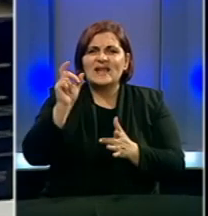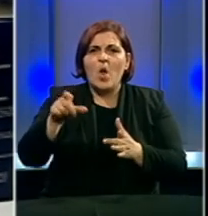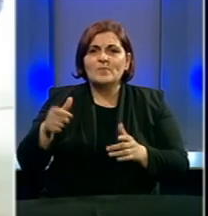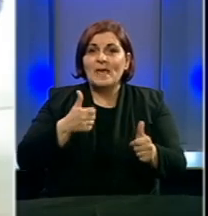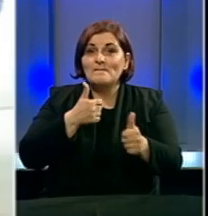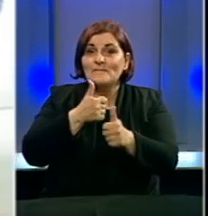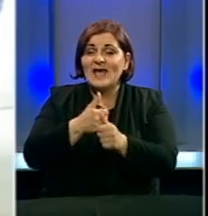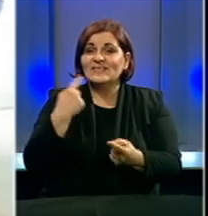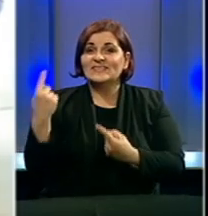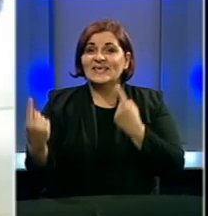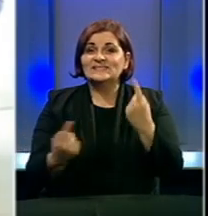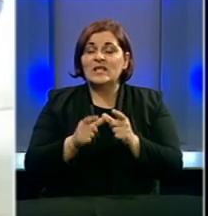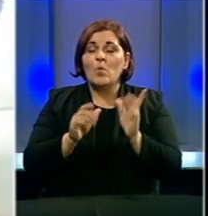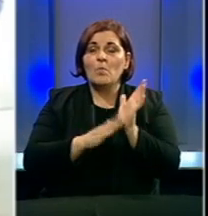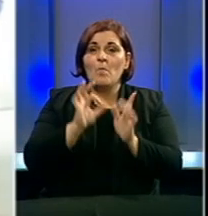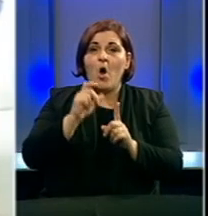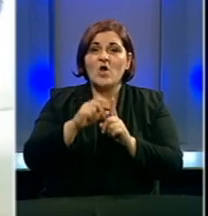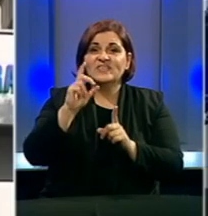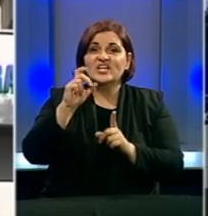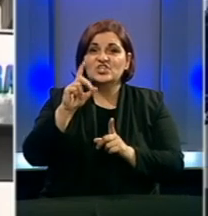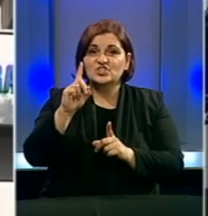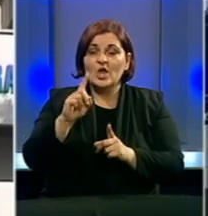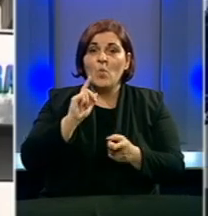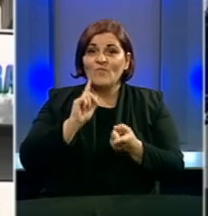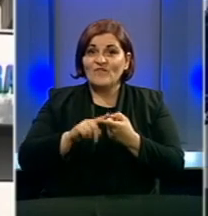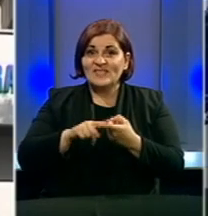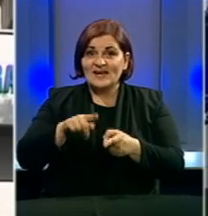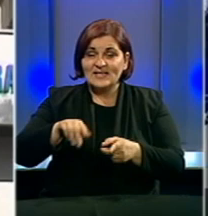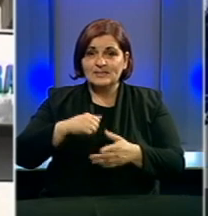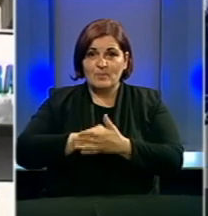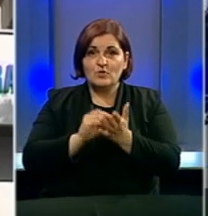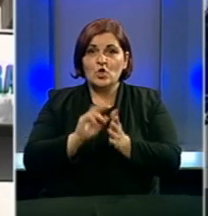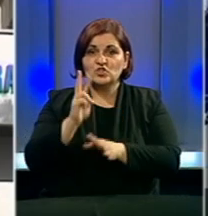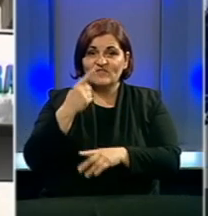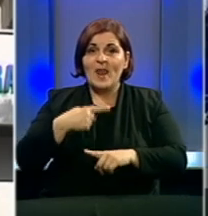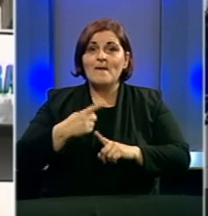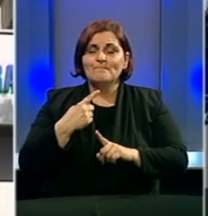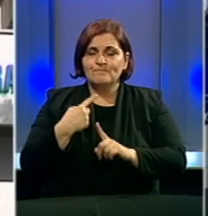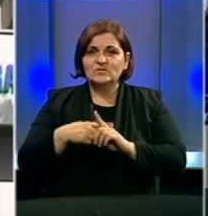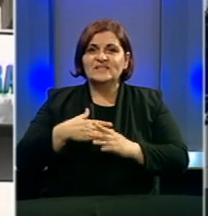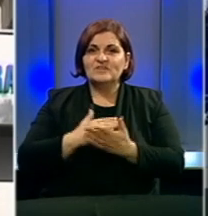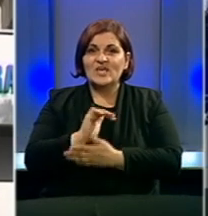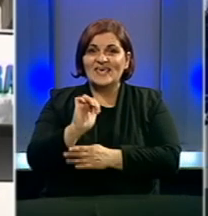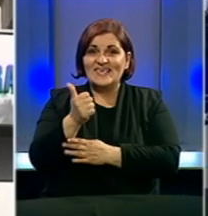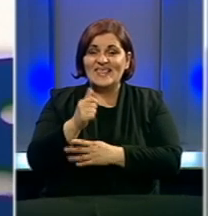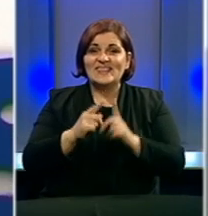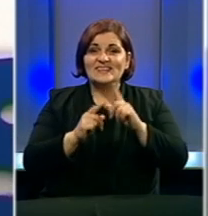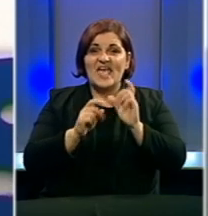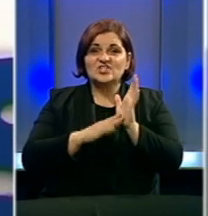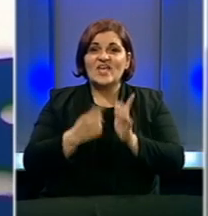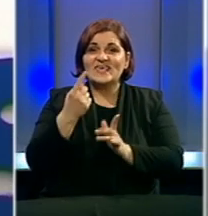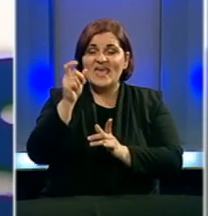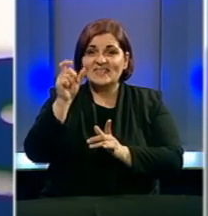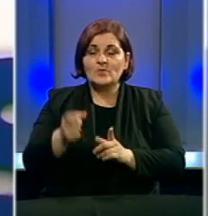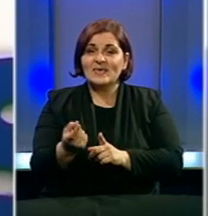će se pratiti situacija u Modrići. U federaciji je potvrđeno još 12 pozitivnih slučajeva, 11 je iz Tešnja, a